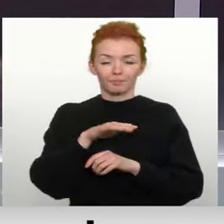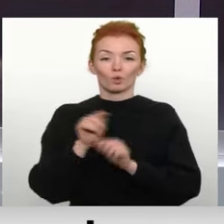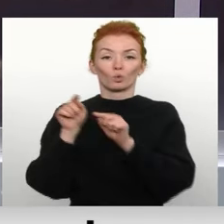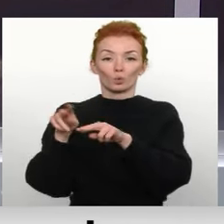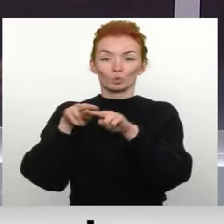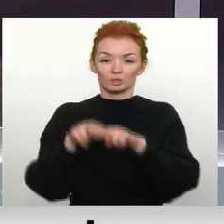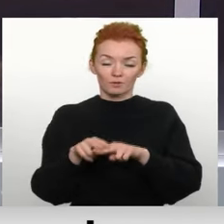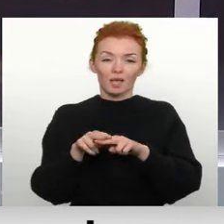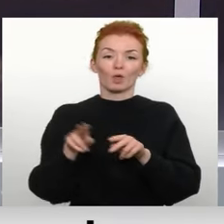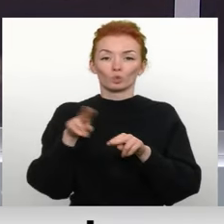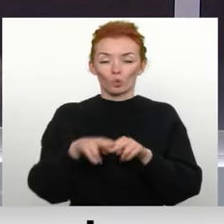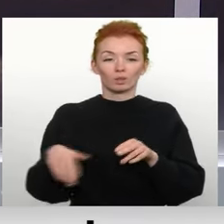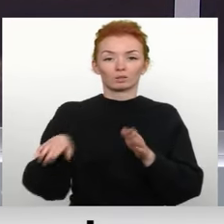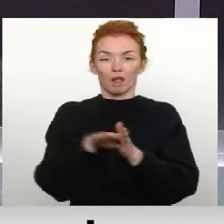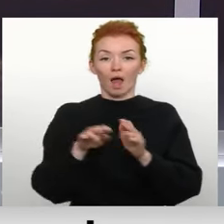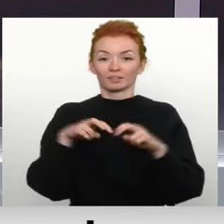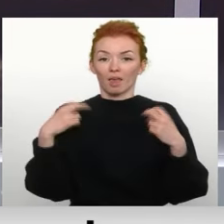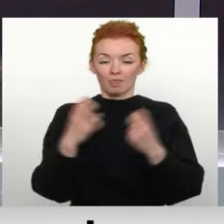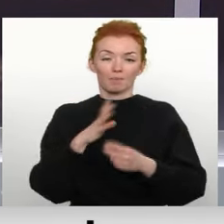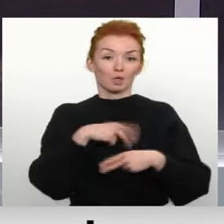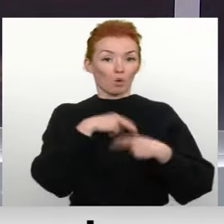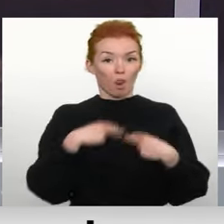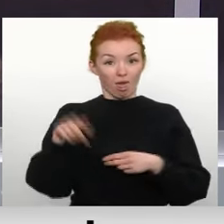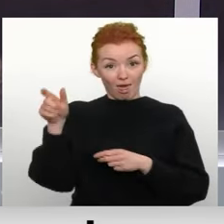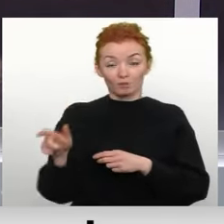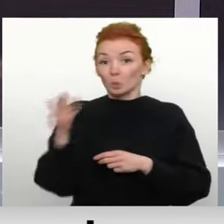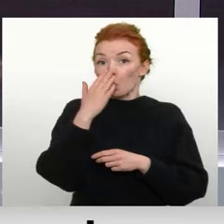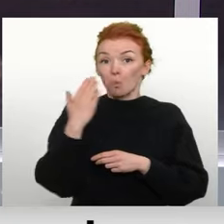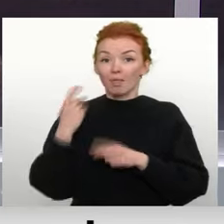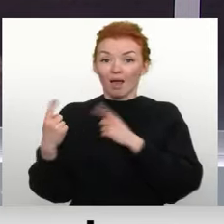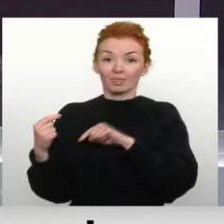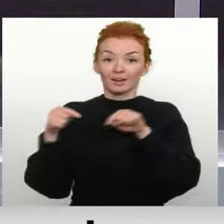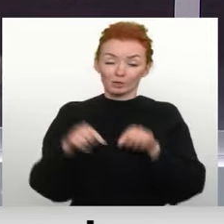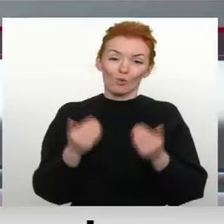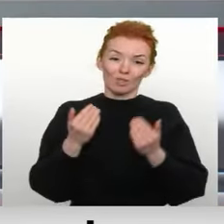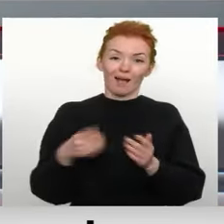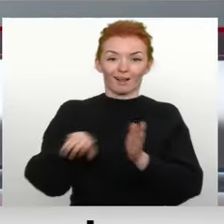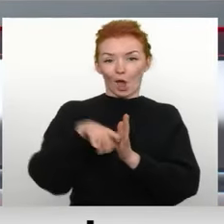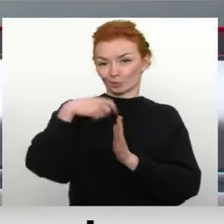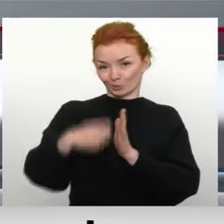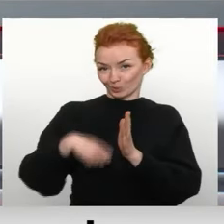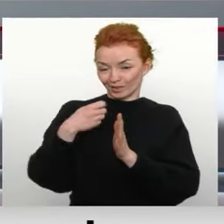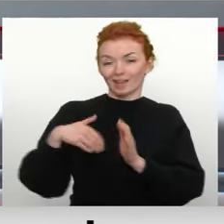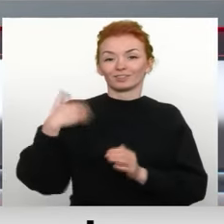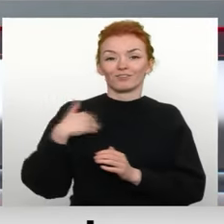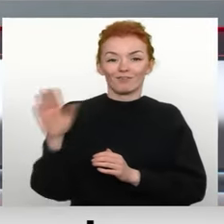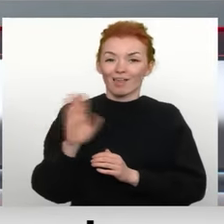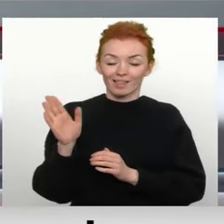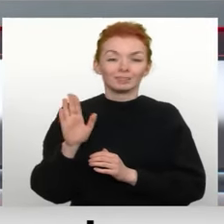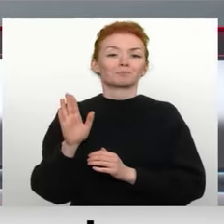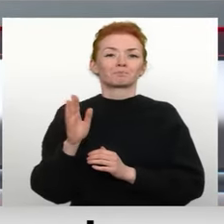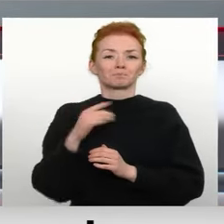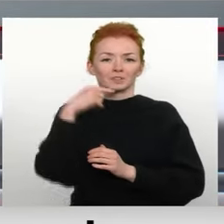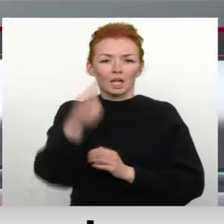Ropaža domas sēdē klāt bija arī mūsu kolēģis, kurš nu pat atgriezies un pievienojies šeit studijā. Sveiks, ģirt! Saki, Lūdzu,